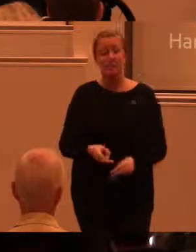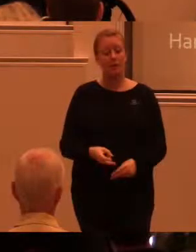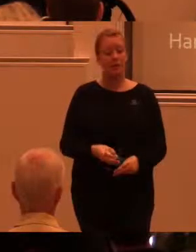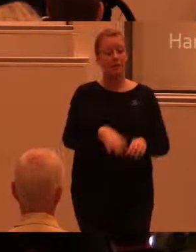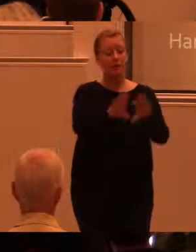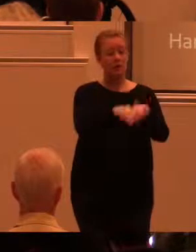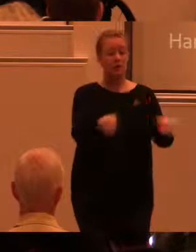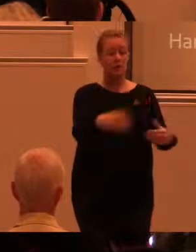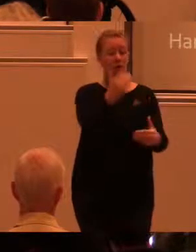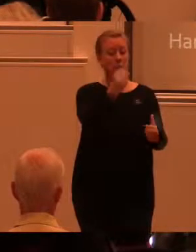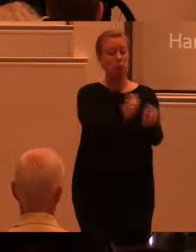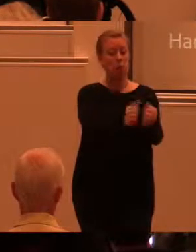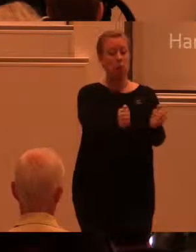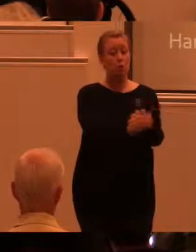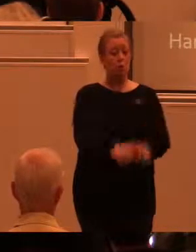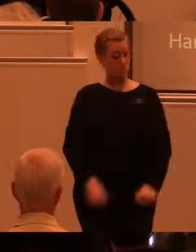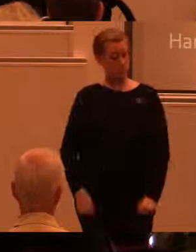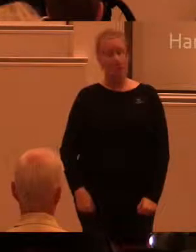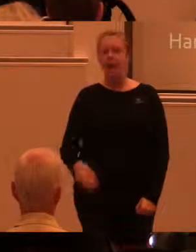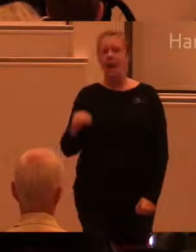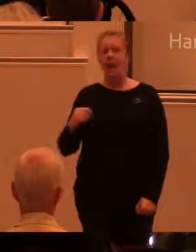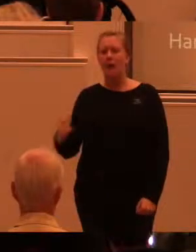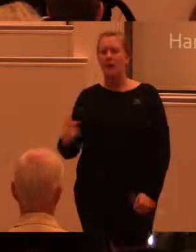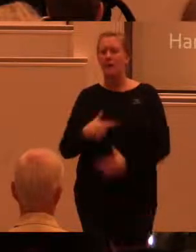design, utan design som process. Att designa.